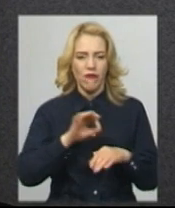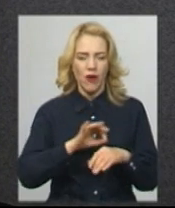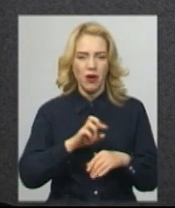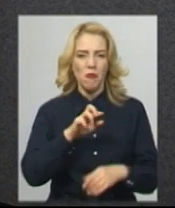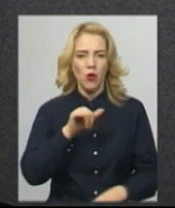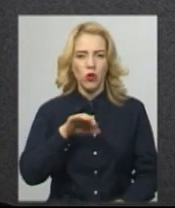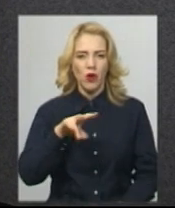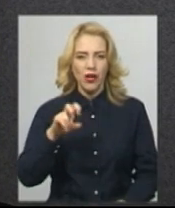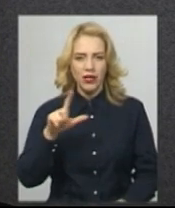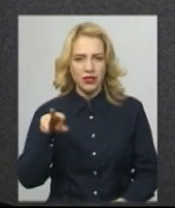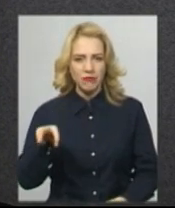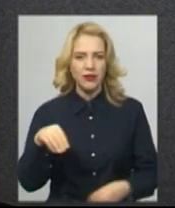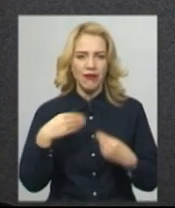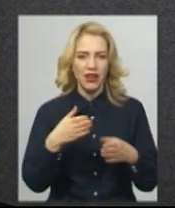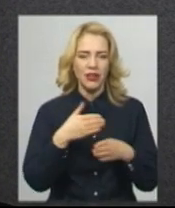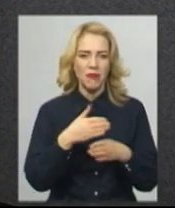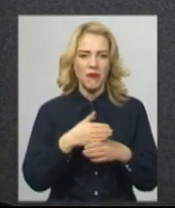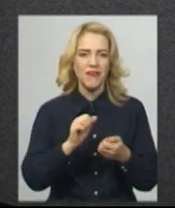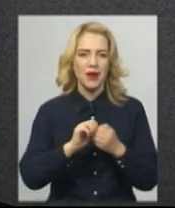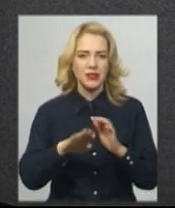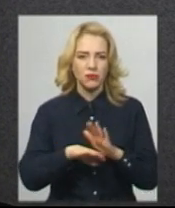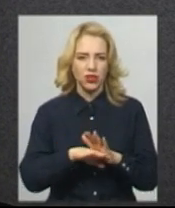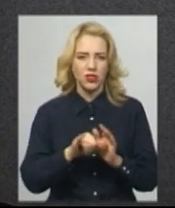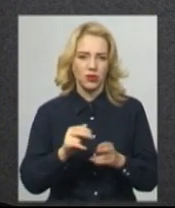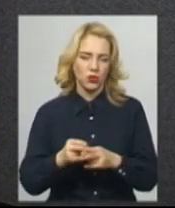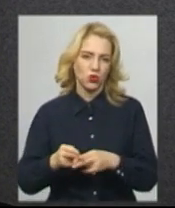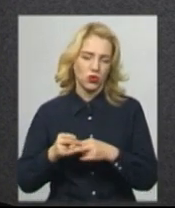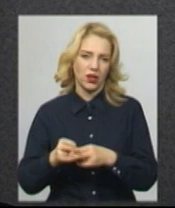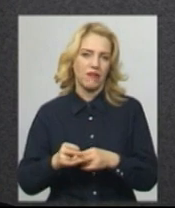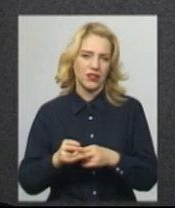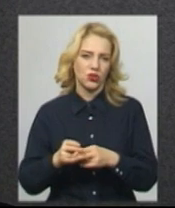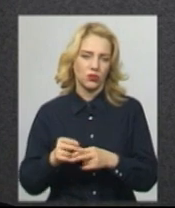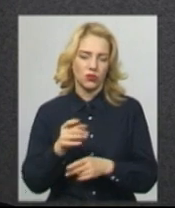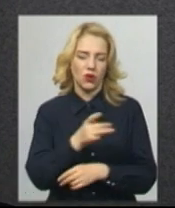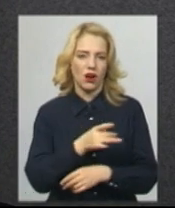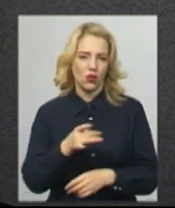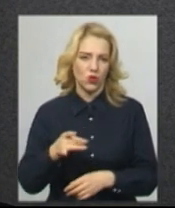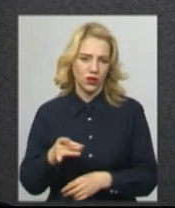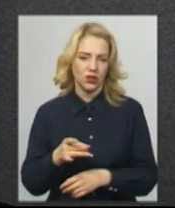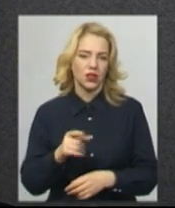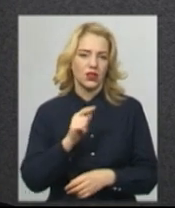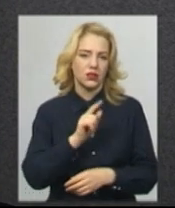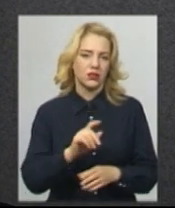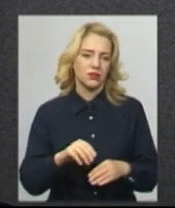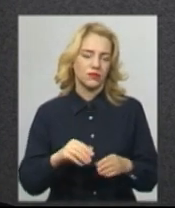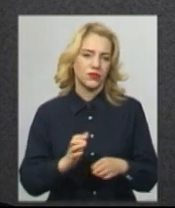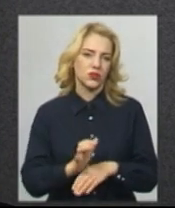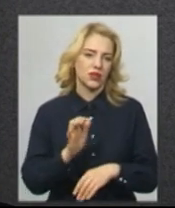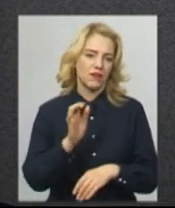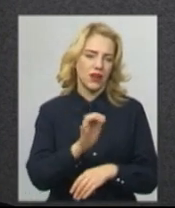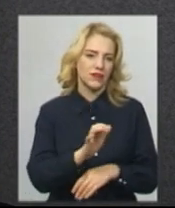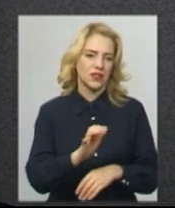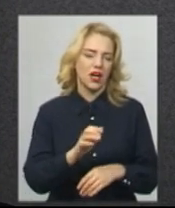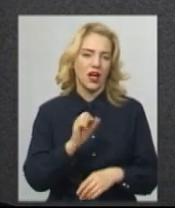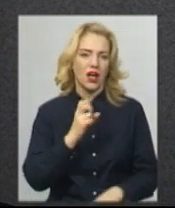допомога в Кам'янці-Подільському і в Дунеєвецькому районах, їм доставлявся антитоксин